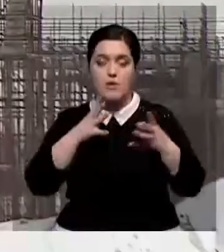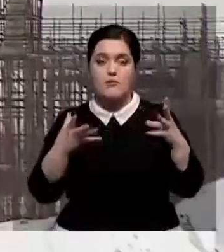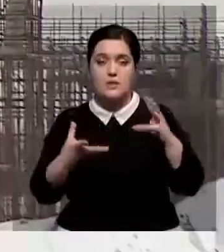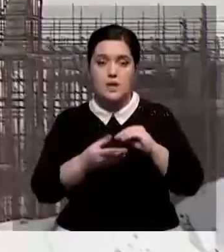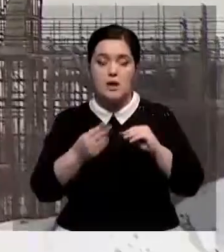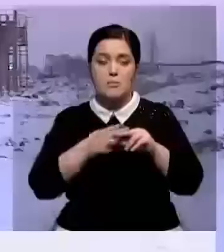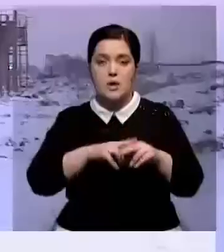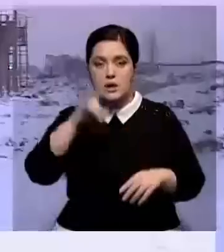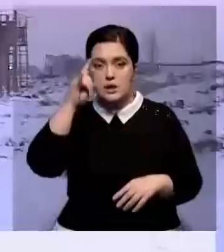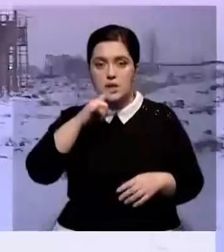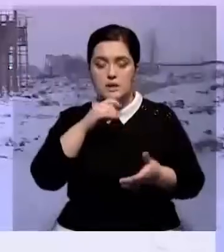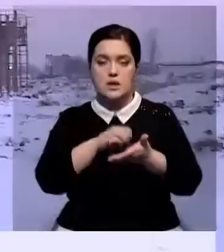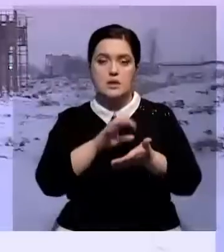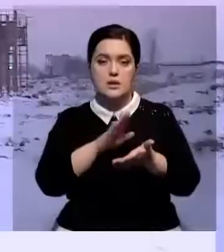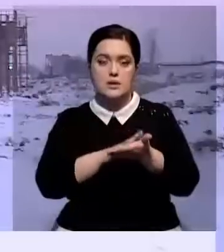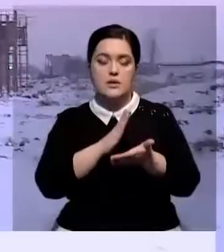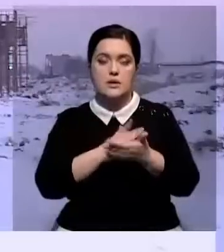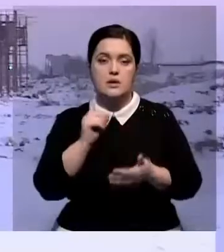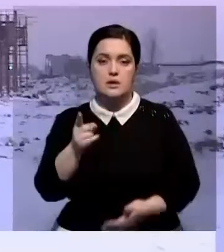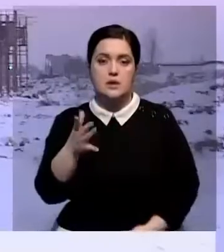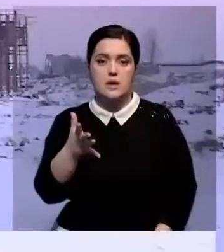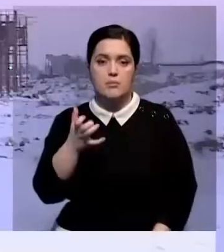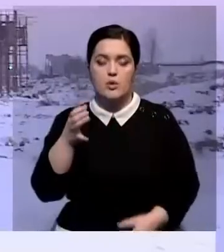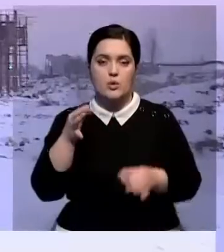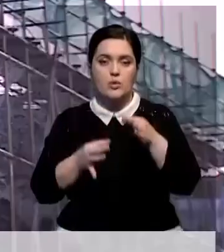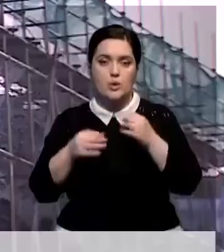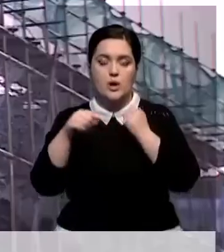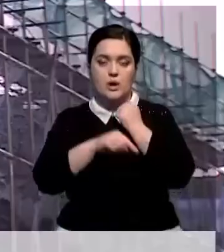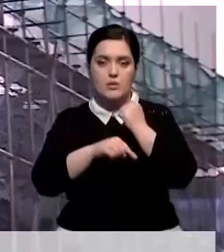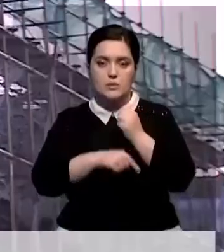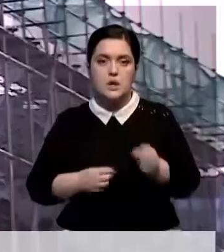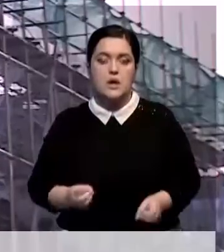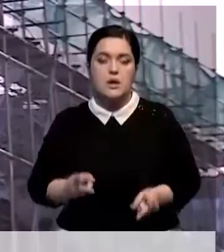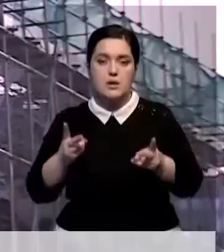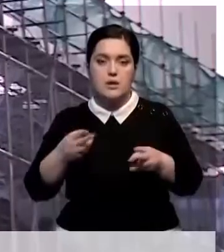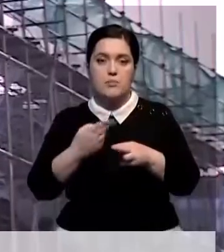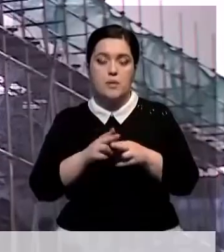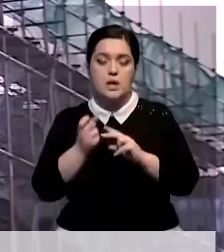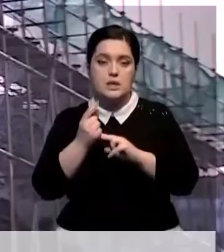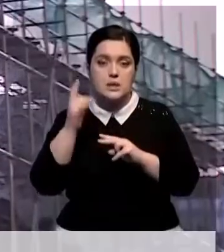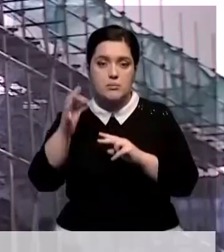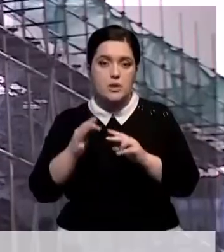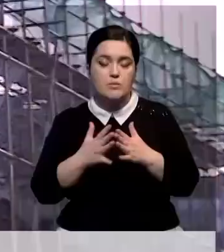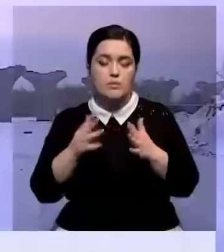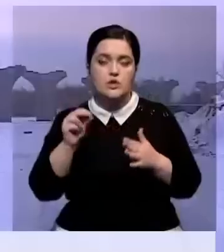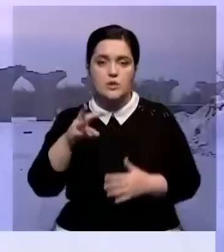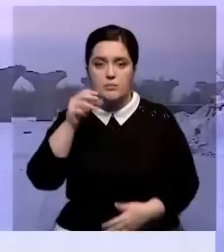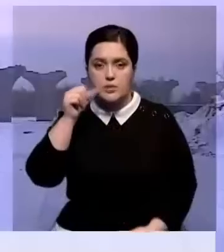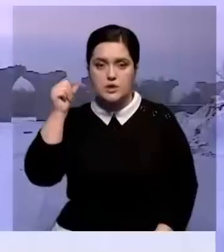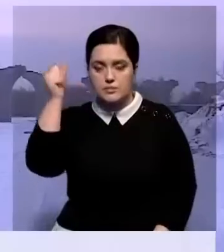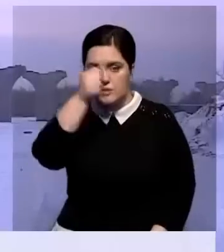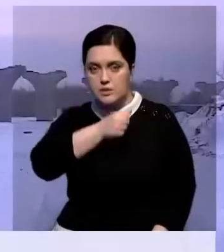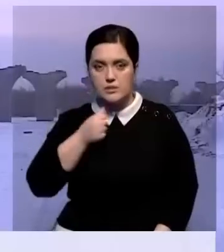в этом году в Казахстане зарегистрировано порядка полторы тысячи уголовных коррупционных преступлений. Это на 11% больше, чем в прошлом году.